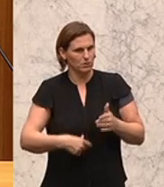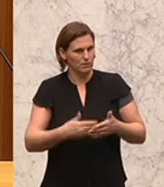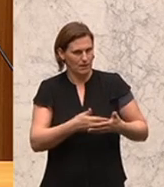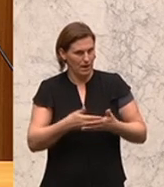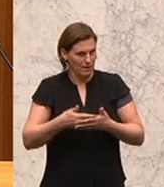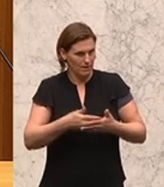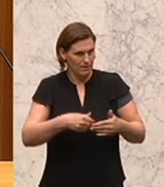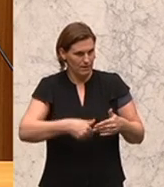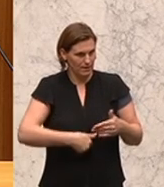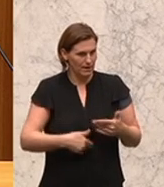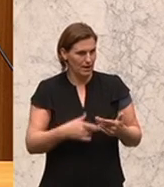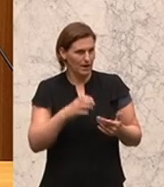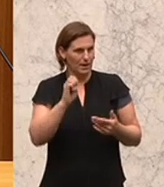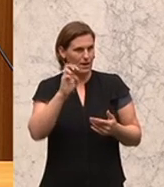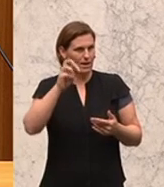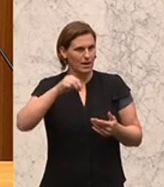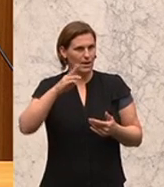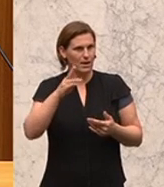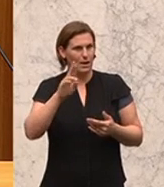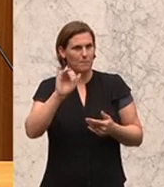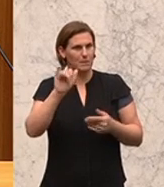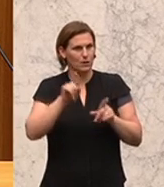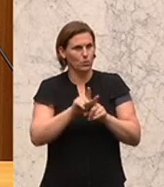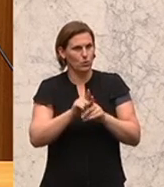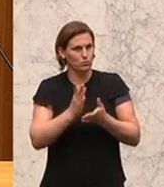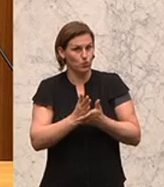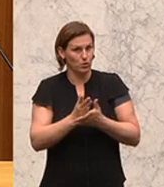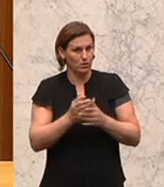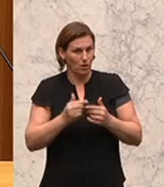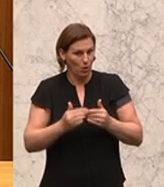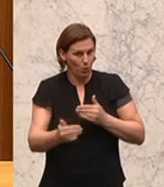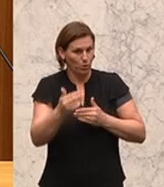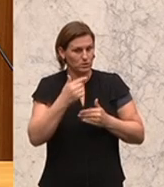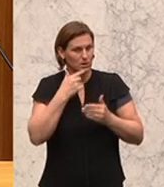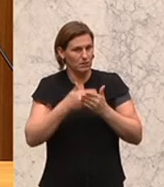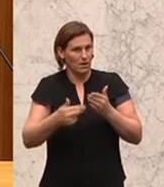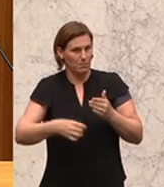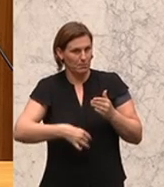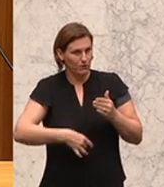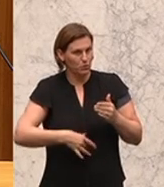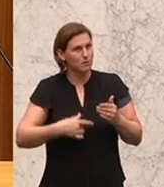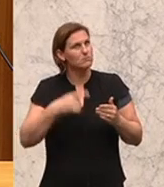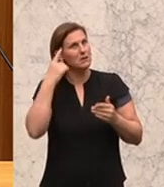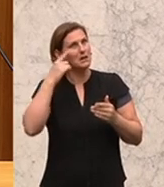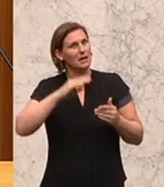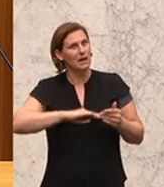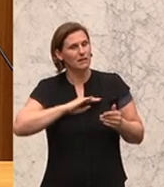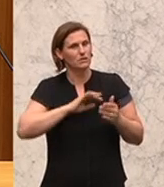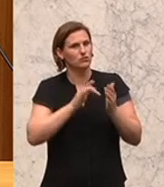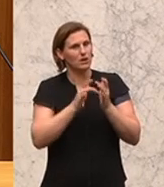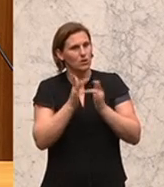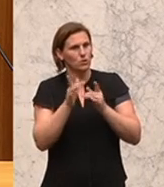Ausschuss auch eine längere Diskussion. Ich bin der Meinung, es handelt sich dabei um eine ethisch-religiöse,